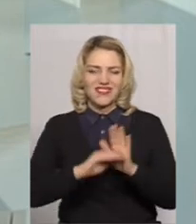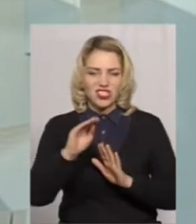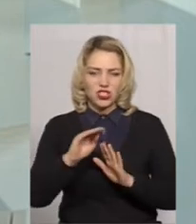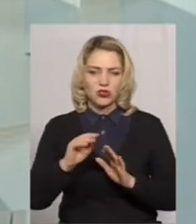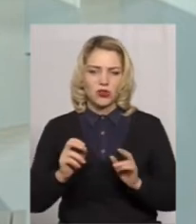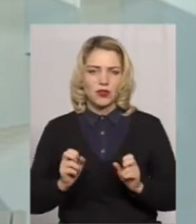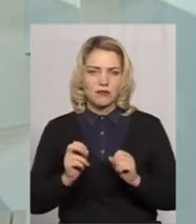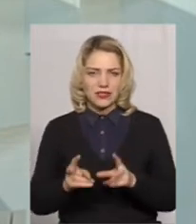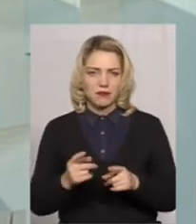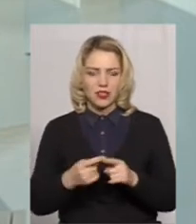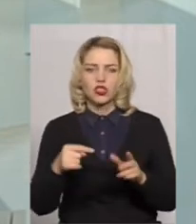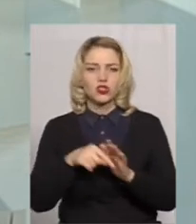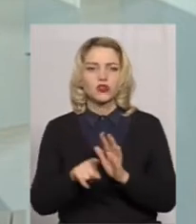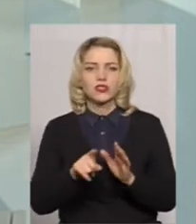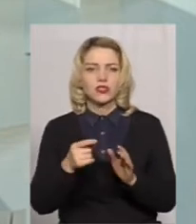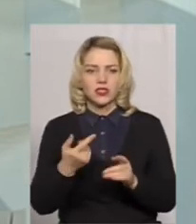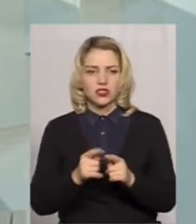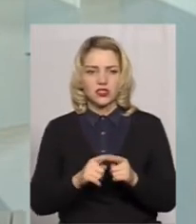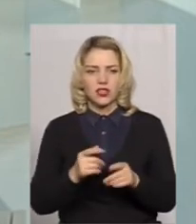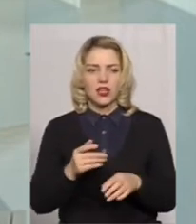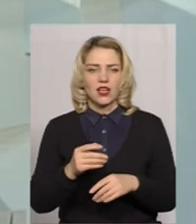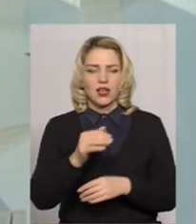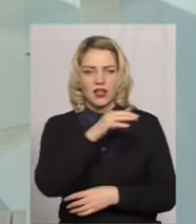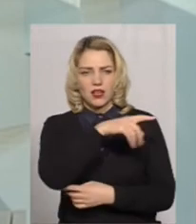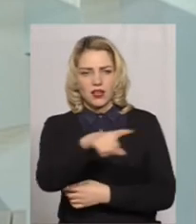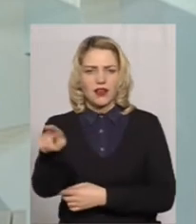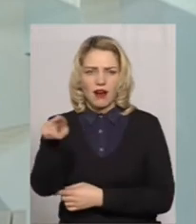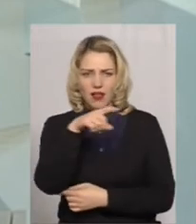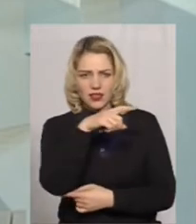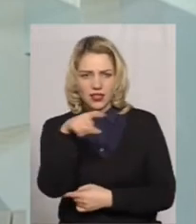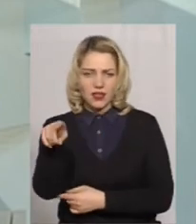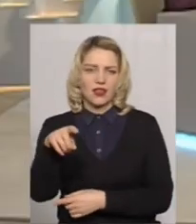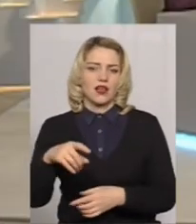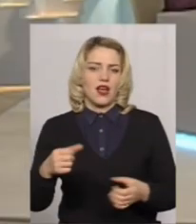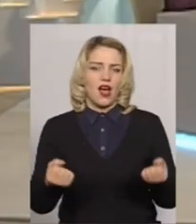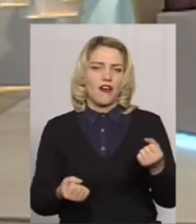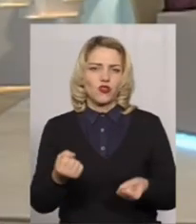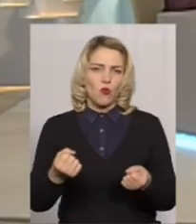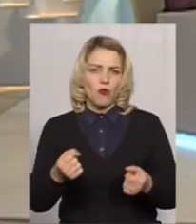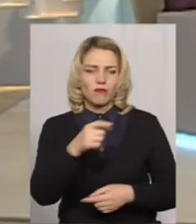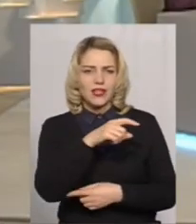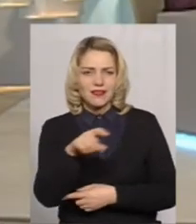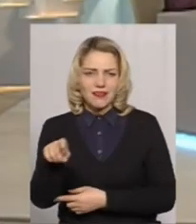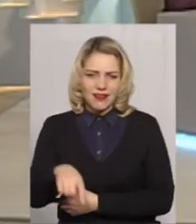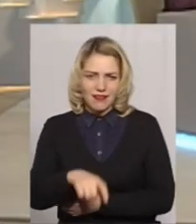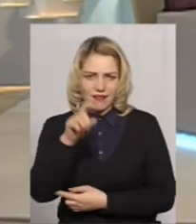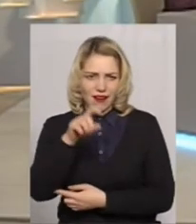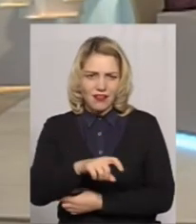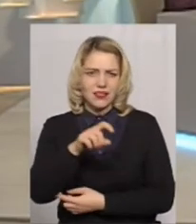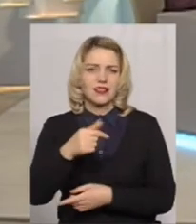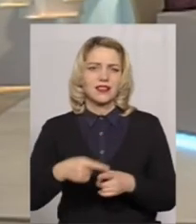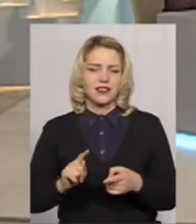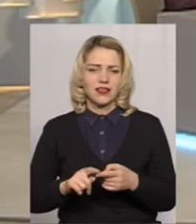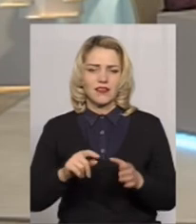підвищеної небезпеки на будівельному відданчику? Це баштовий кран, автомобільний кран і так далі. Тобто, відповідно статті